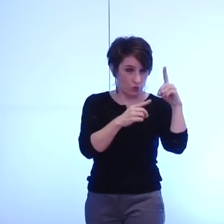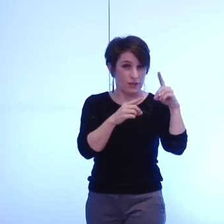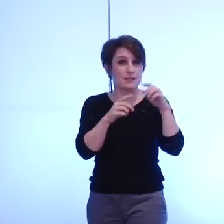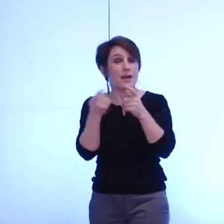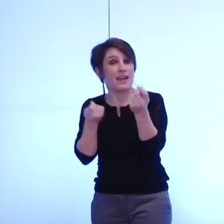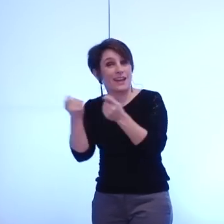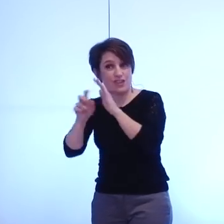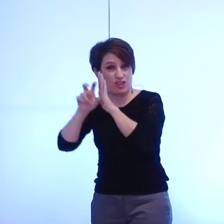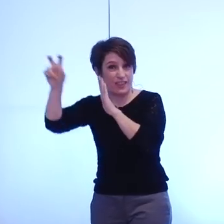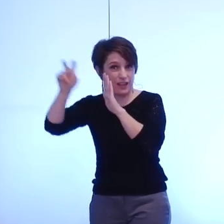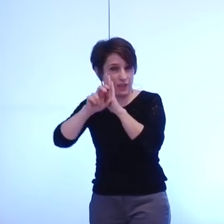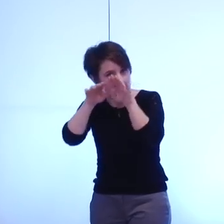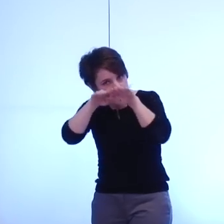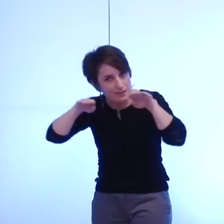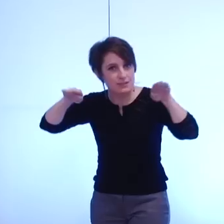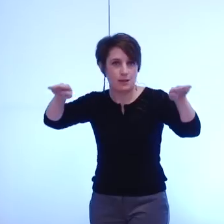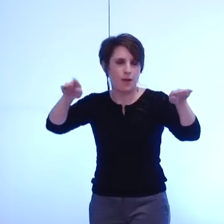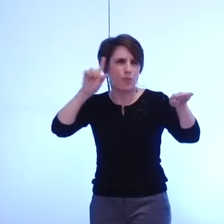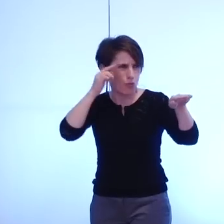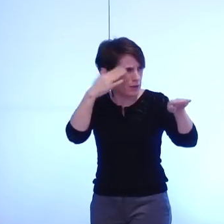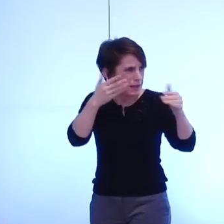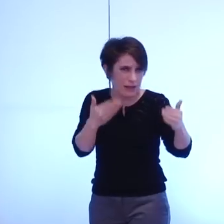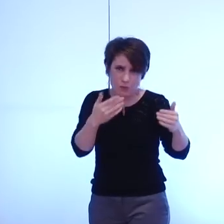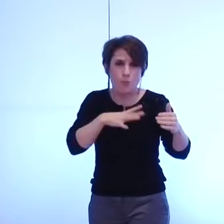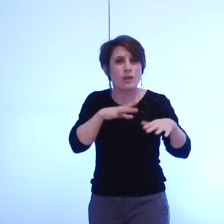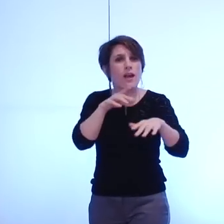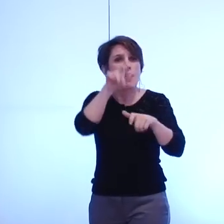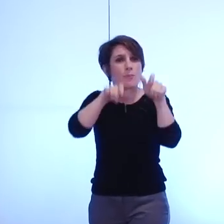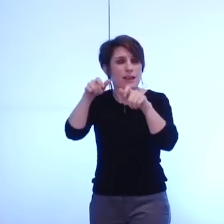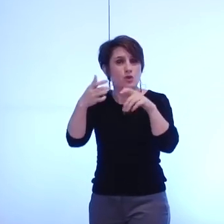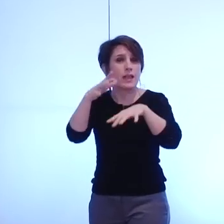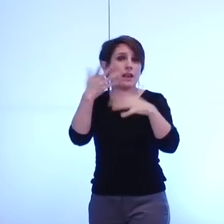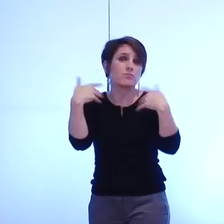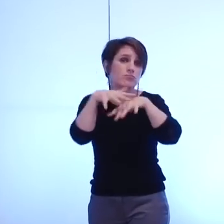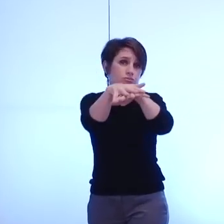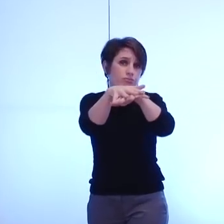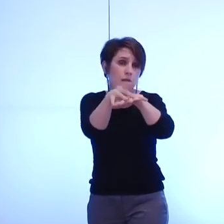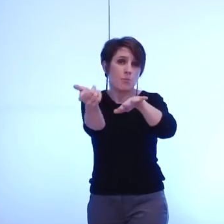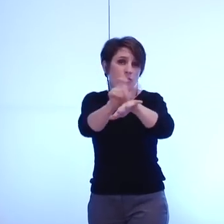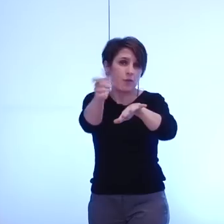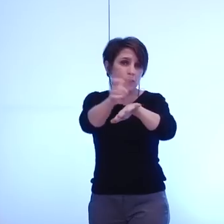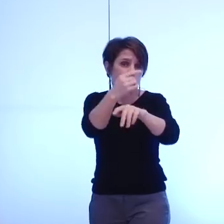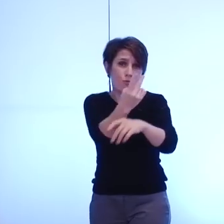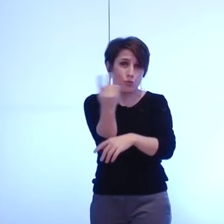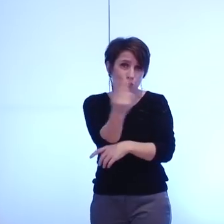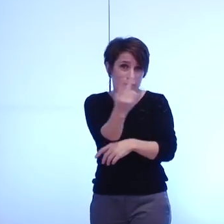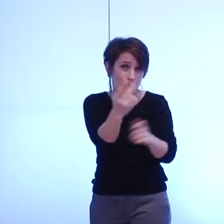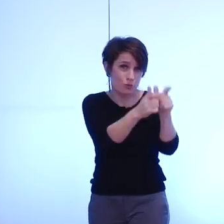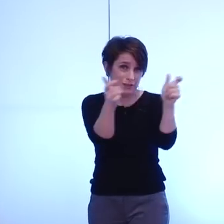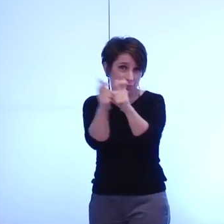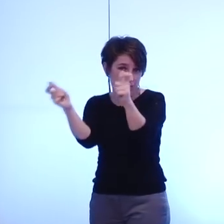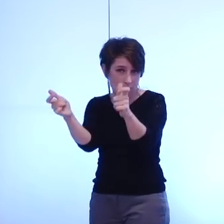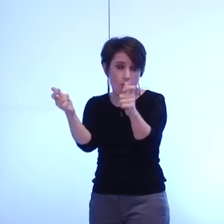il y a un personnel qui est mutualisé entre ces deux ces deux fonctions et qu s'agit